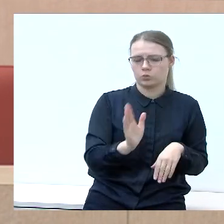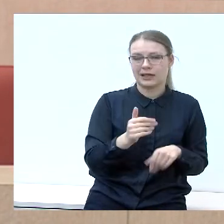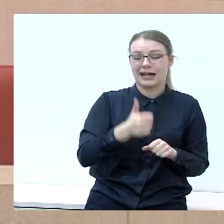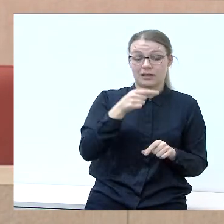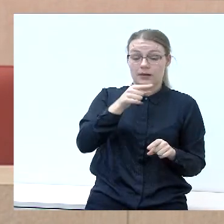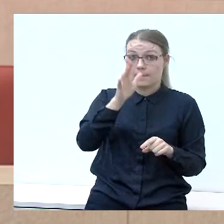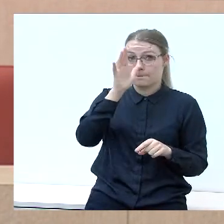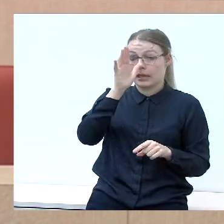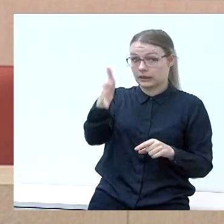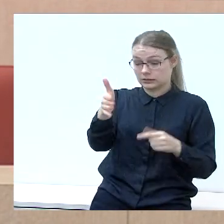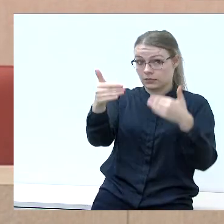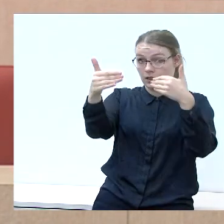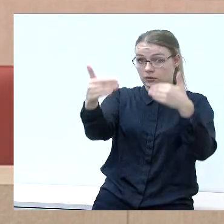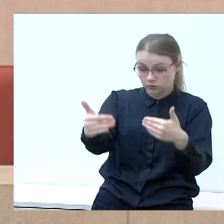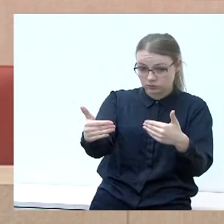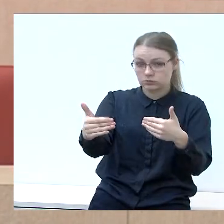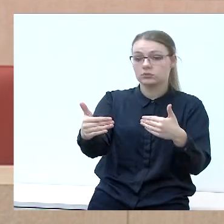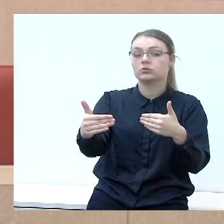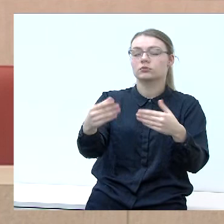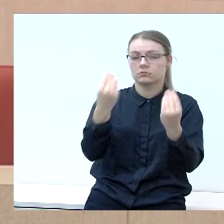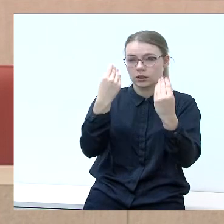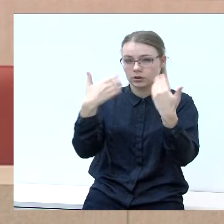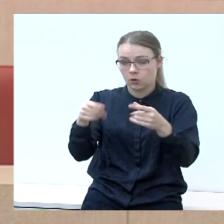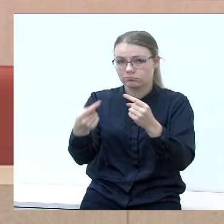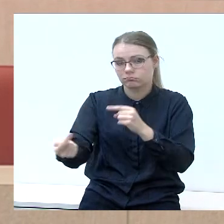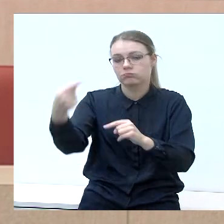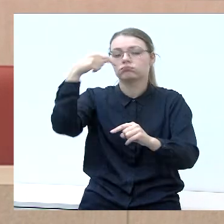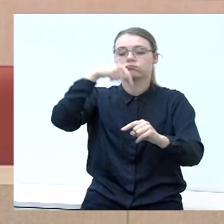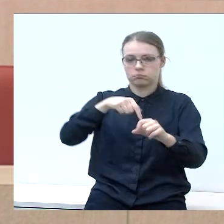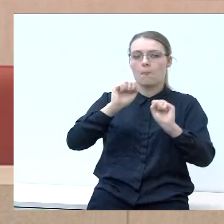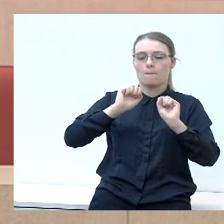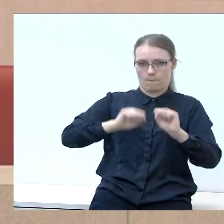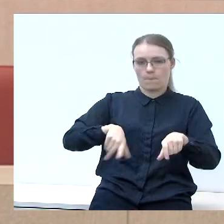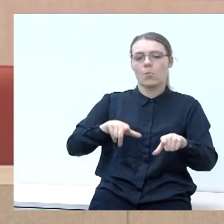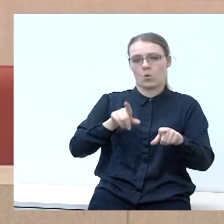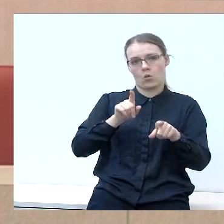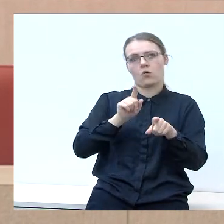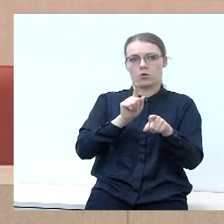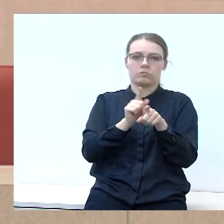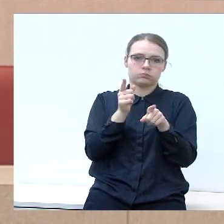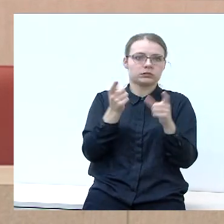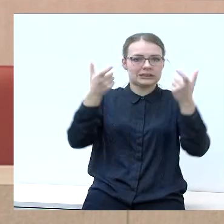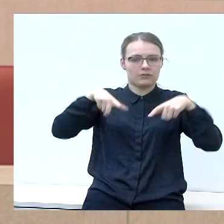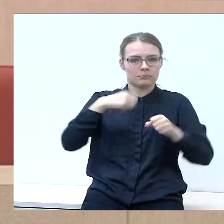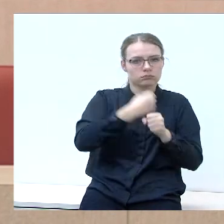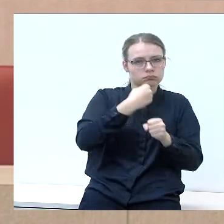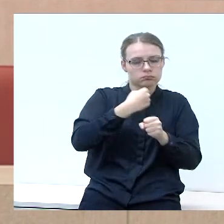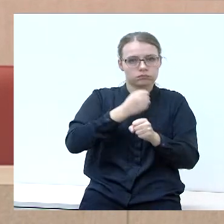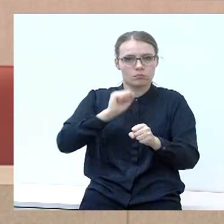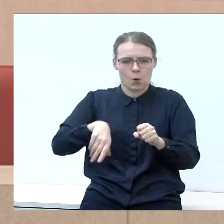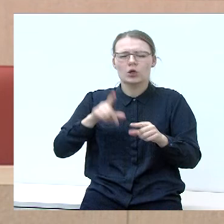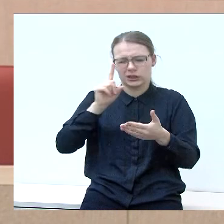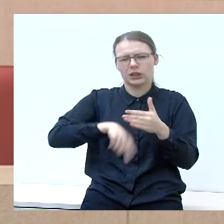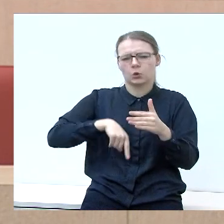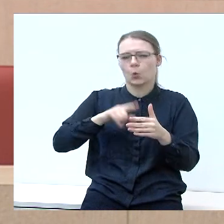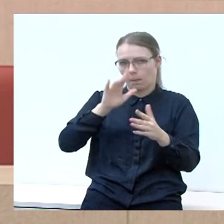penkis metus sugrįžęs galėtų atidirbti Kalvarijos savivaldybėje. Penki metai tai tikrai yra laiko tarpas, per tą laiką su kur